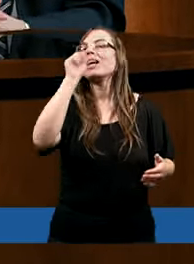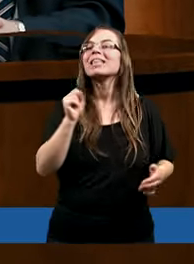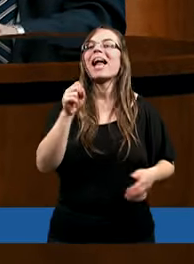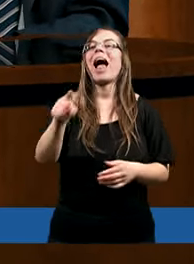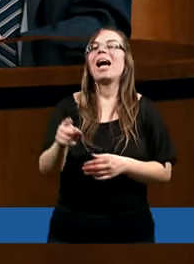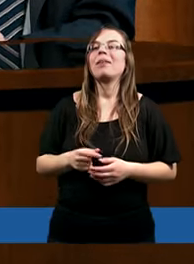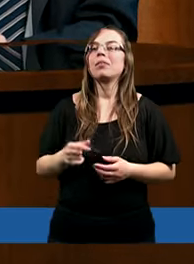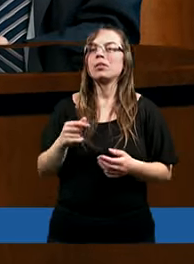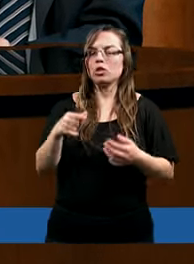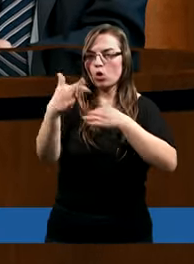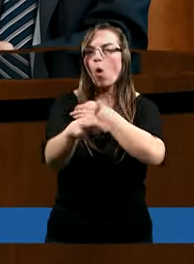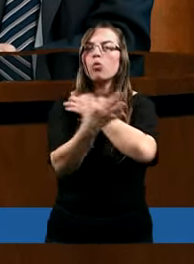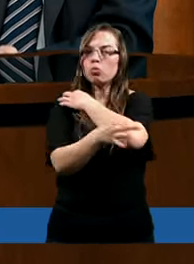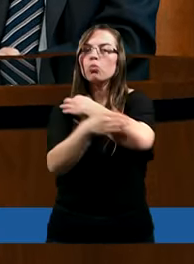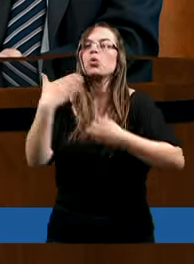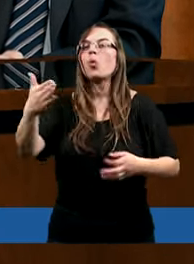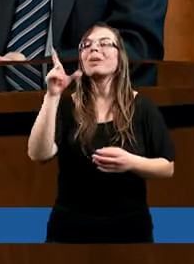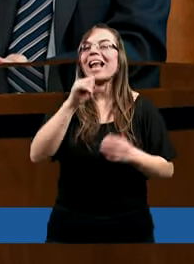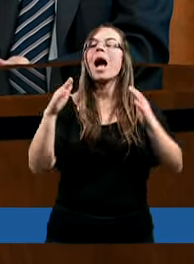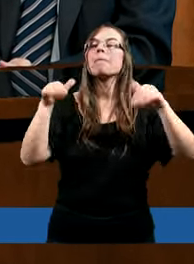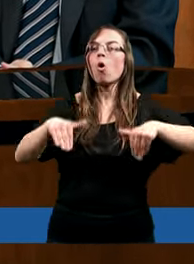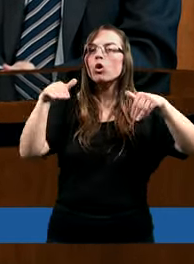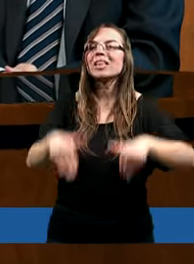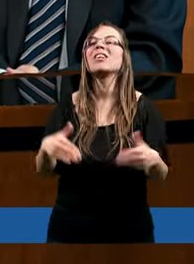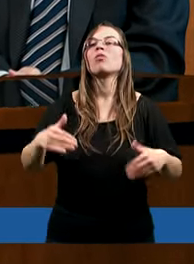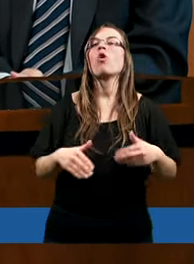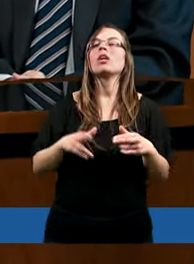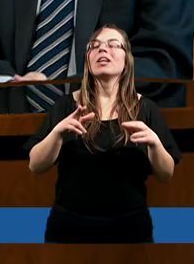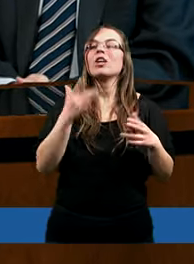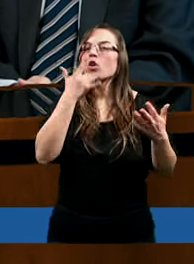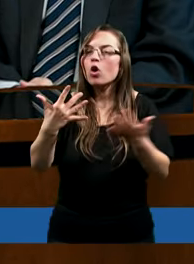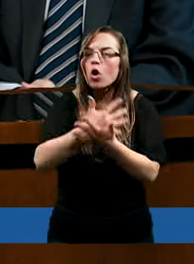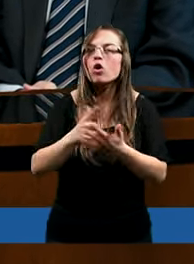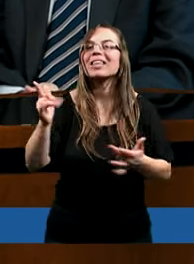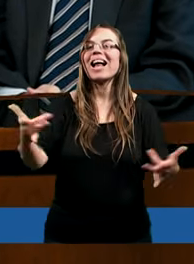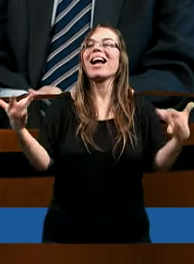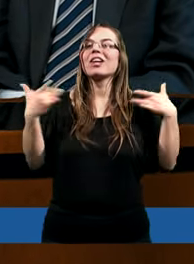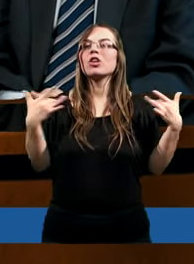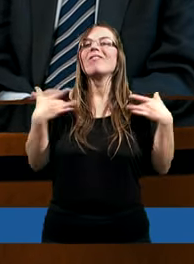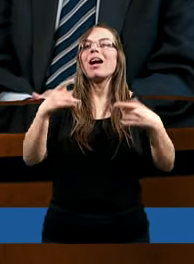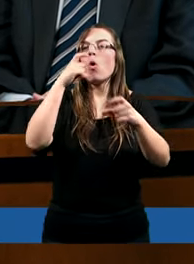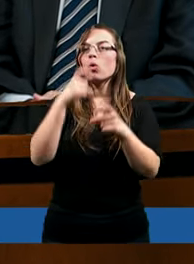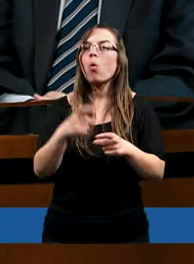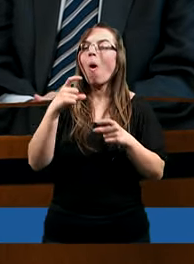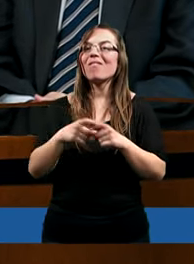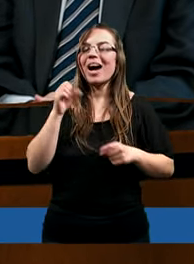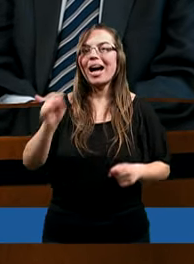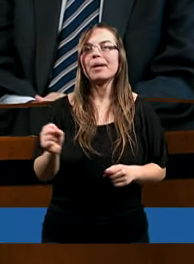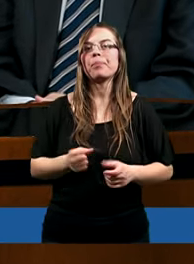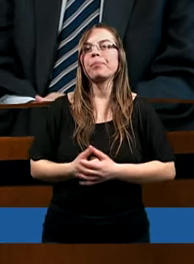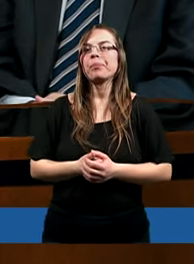studium i za możliwość korzystania z żywego słowa